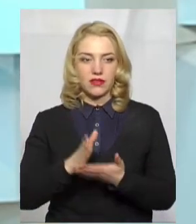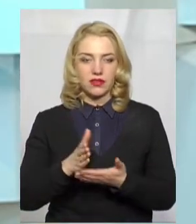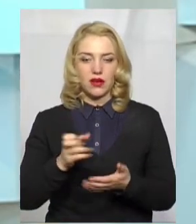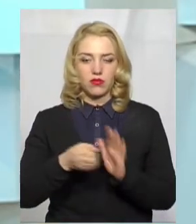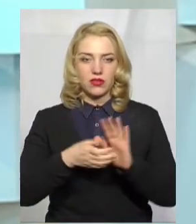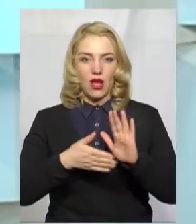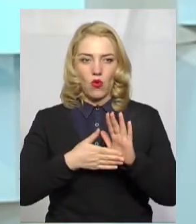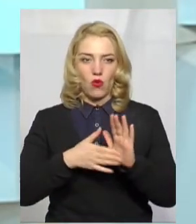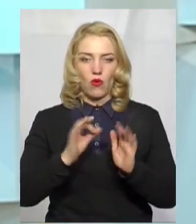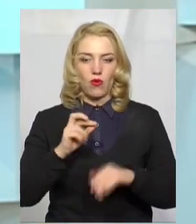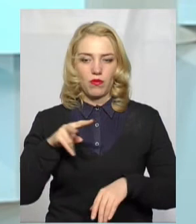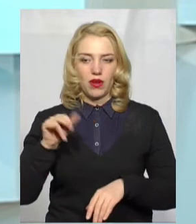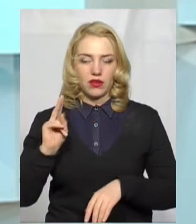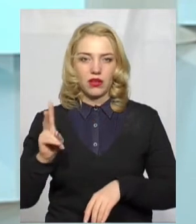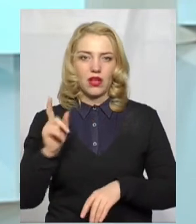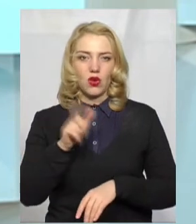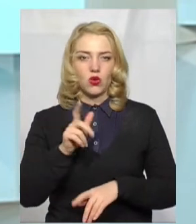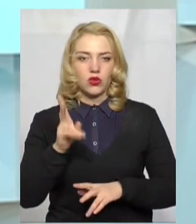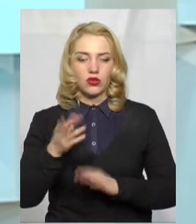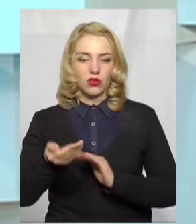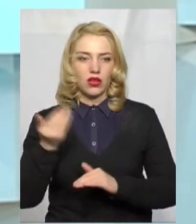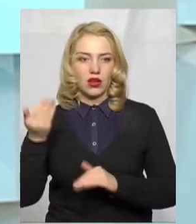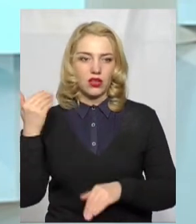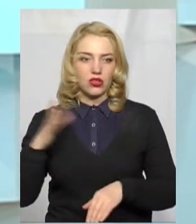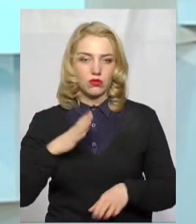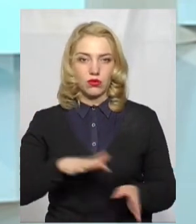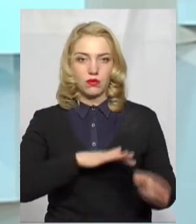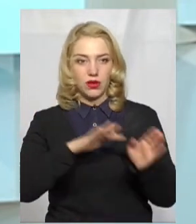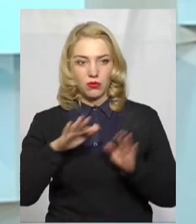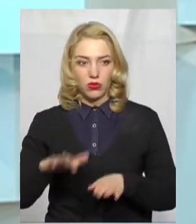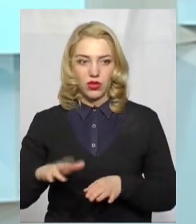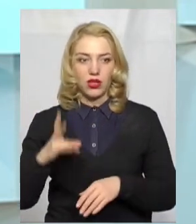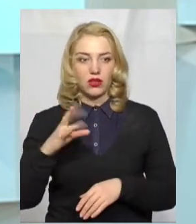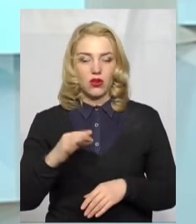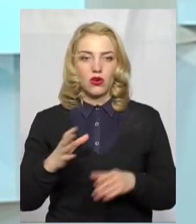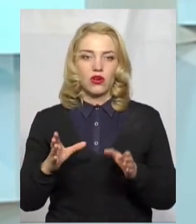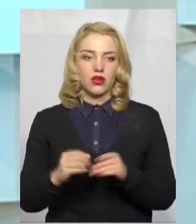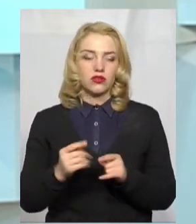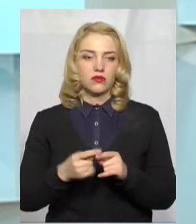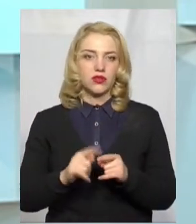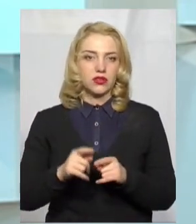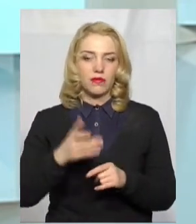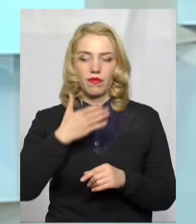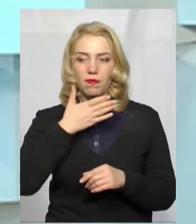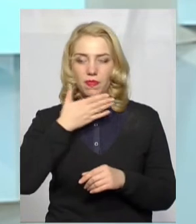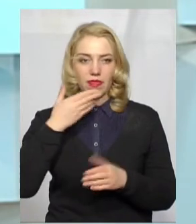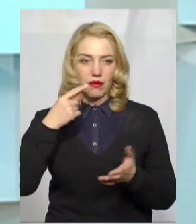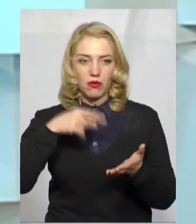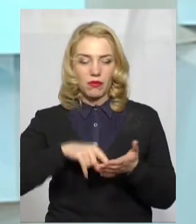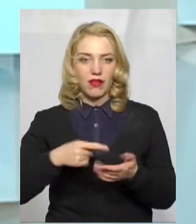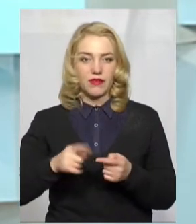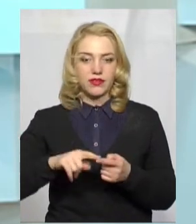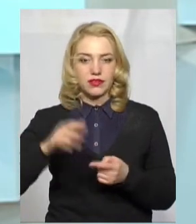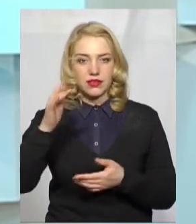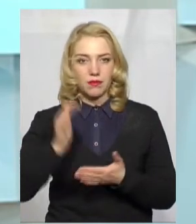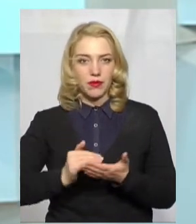облік зараз ті, які вже ще раніше прибули, але разом з тим вони не попали в ці списки.